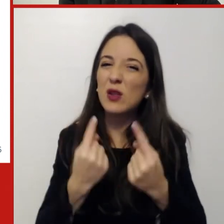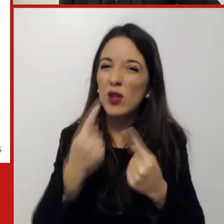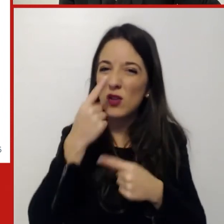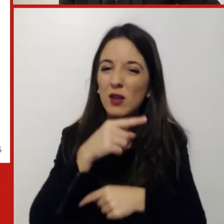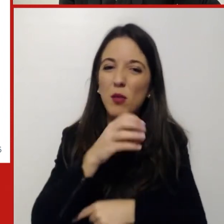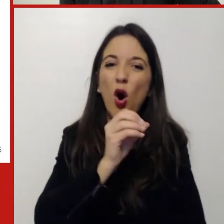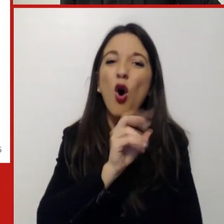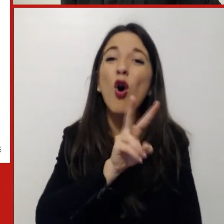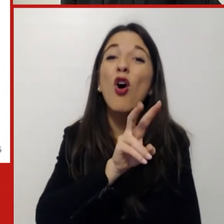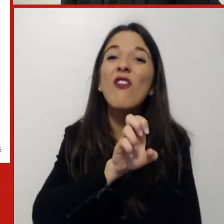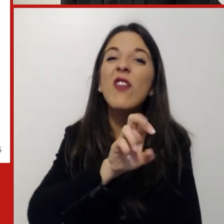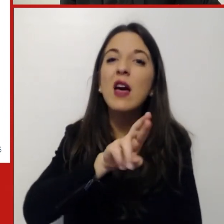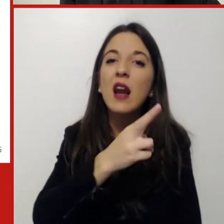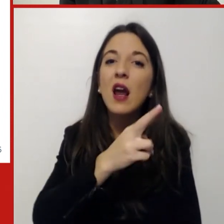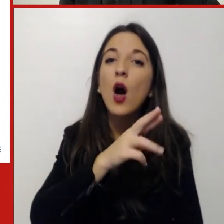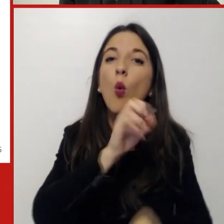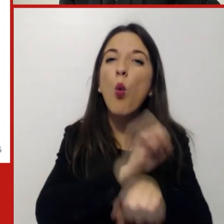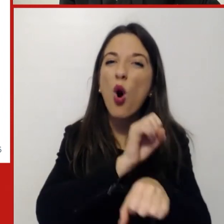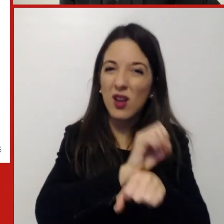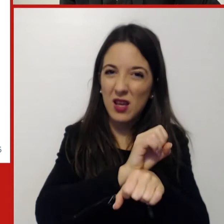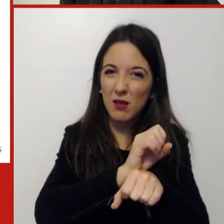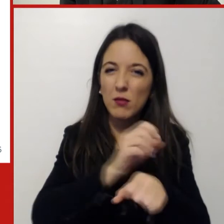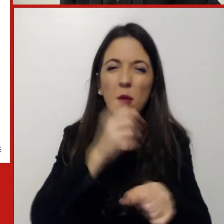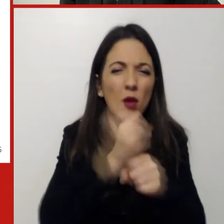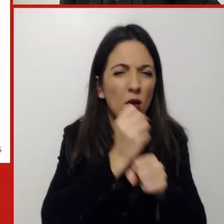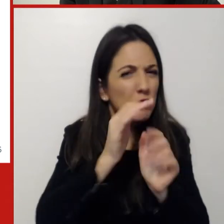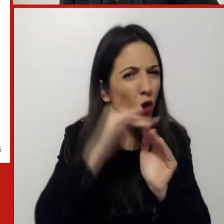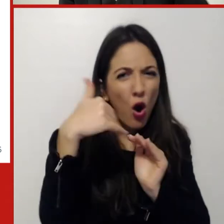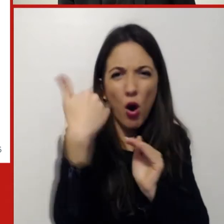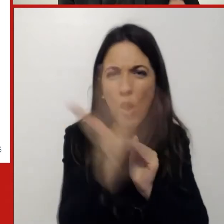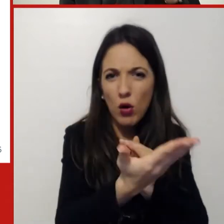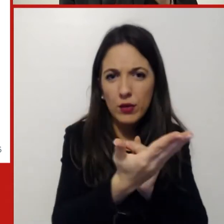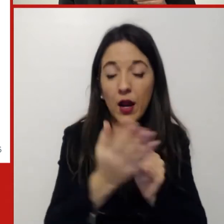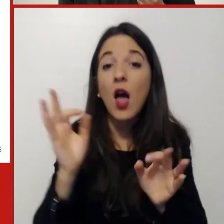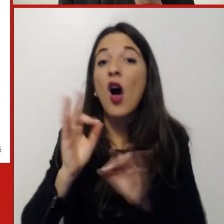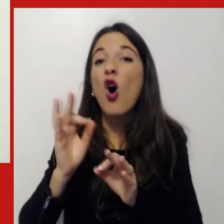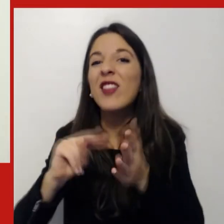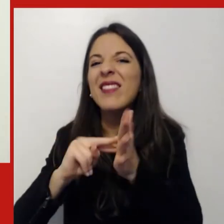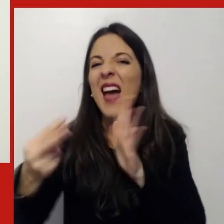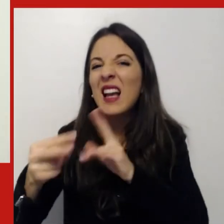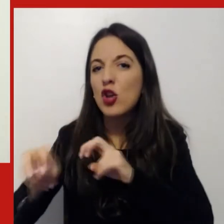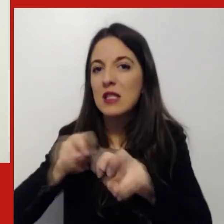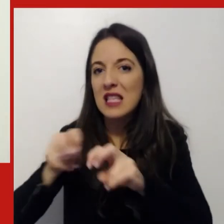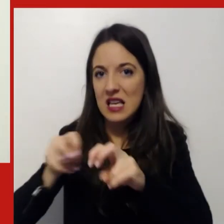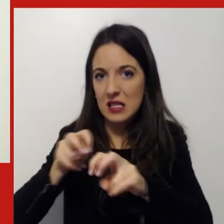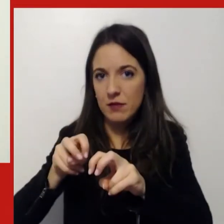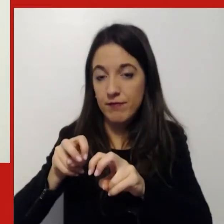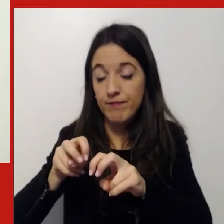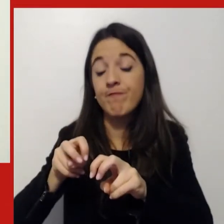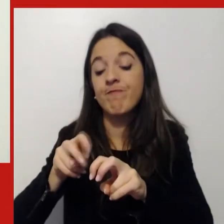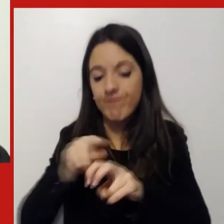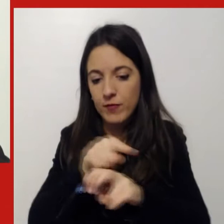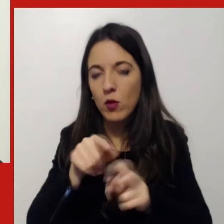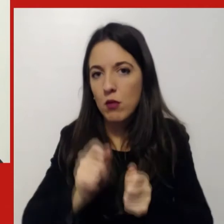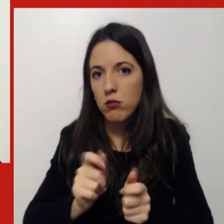che rischiano di essere collegati ai nuovi modelli di organizzazione del lavoro. In realtà noi abbiamo presentato nei